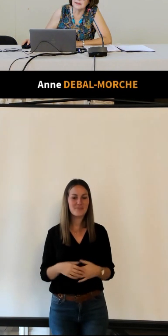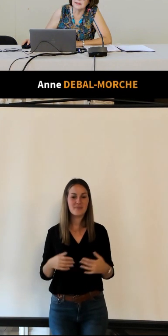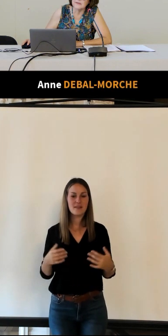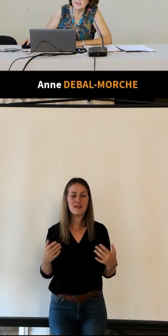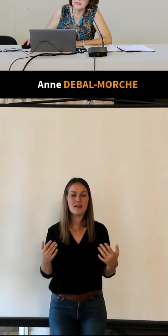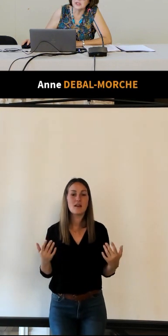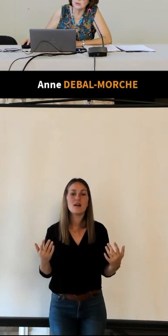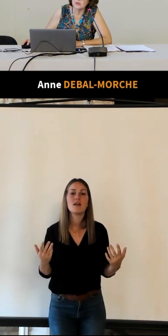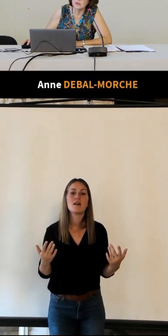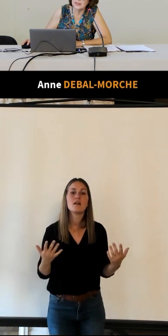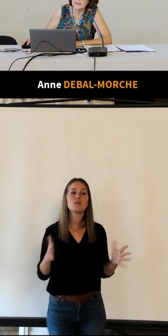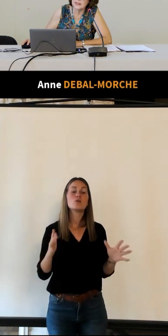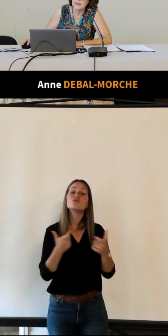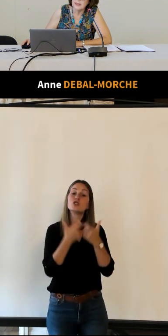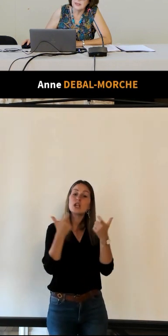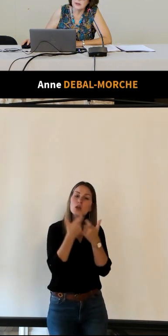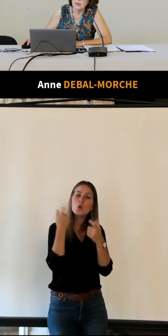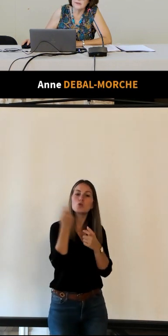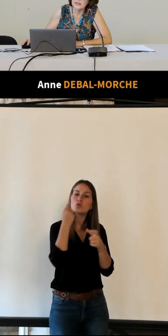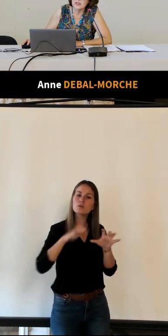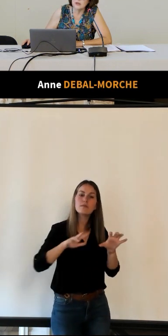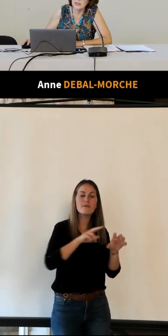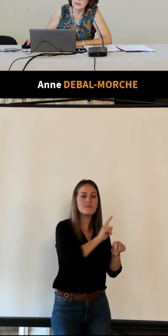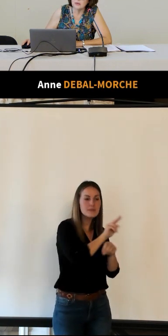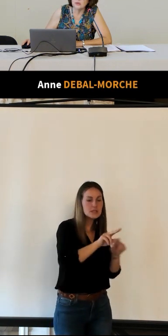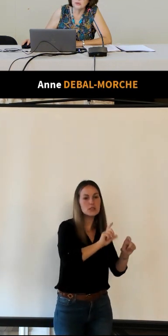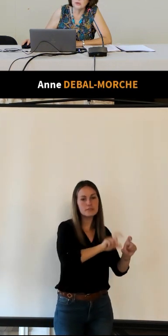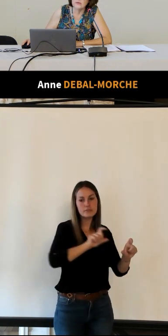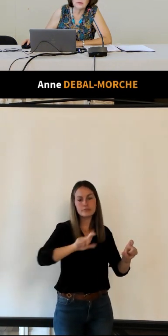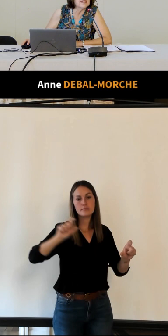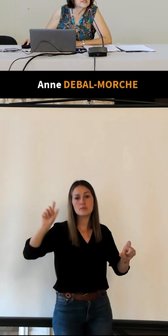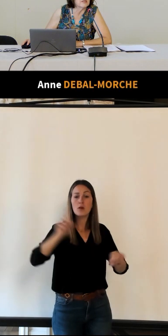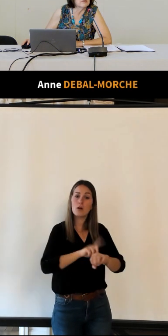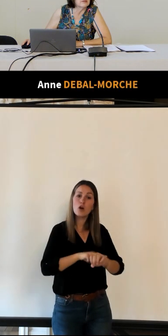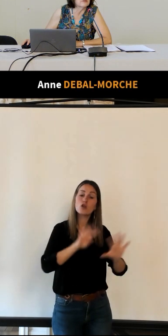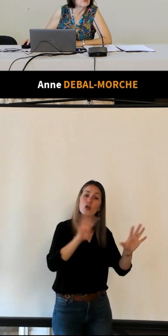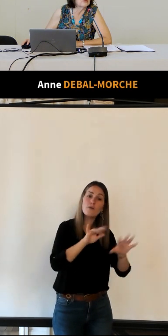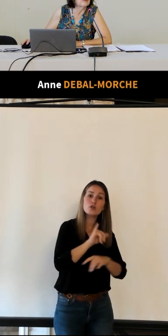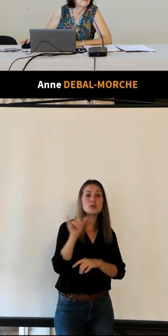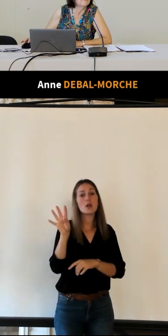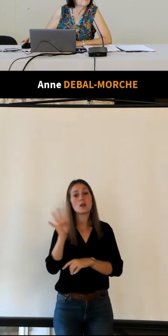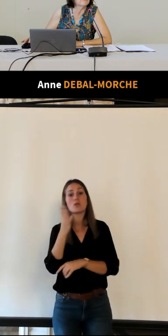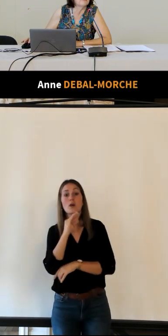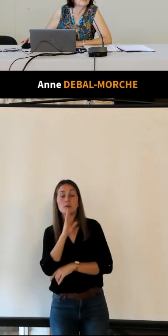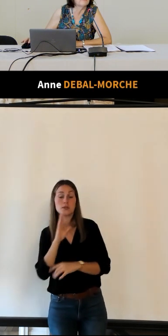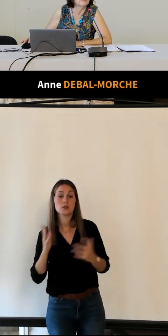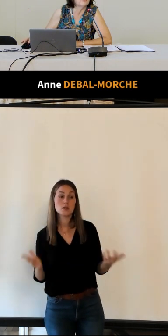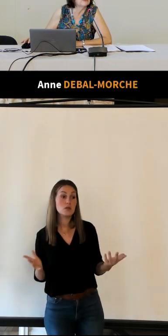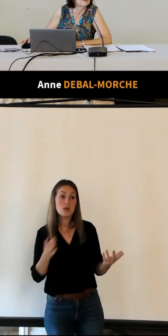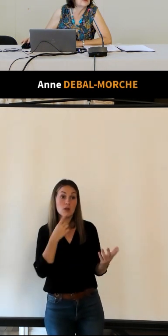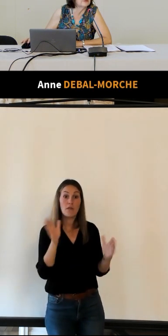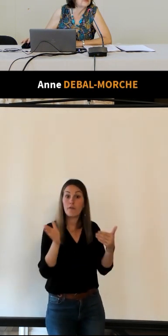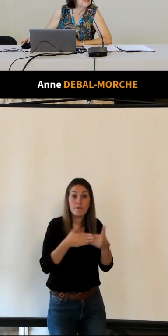la visite des châteaux de Touraine avec des horaires entre 9h et 16h donc il n avait pas forcément de